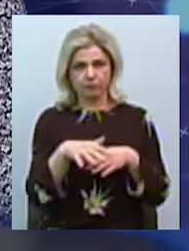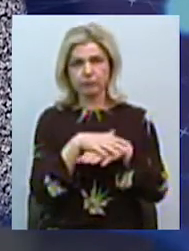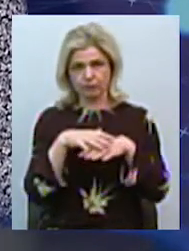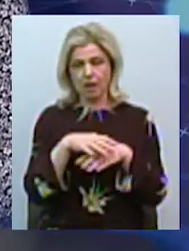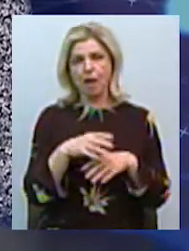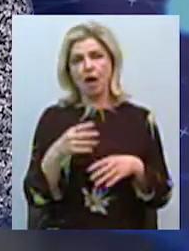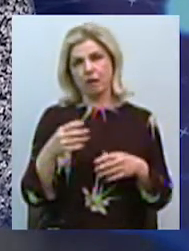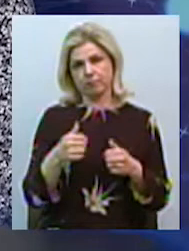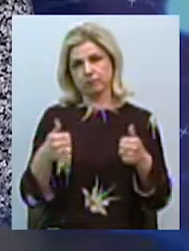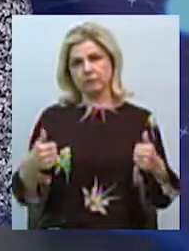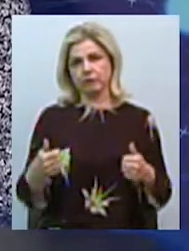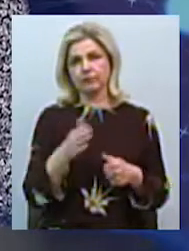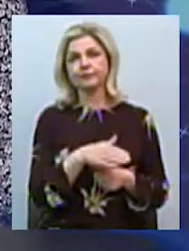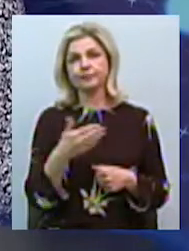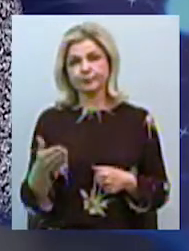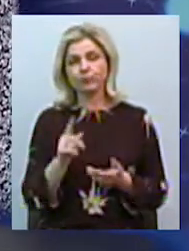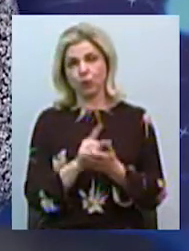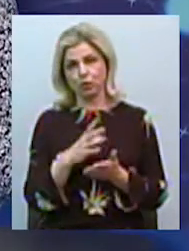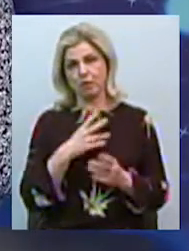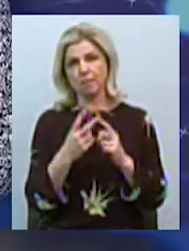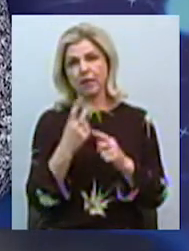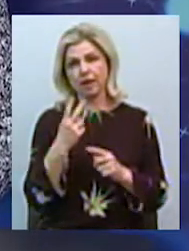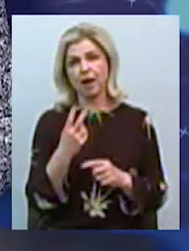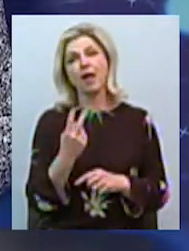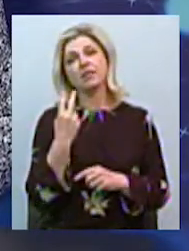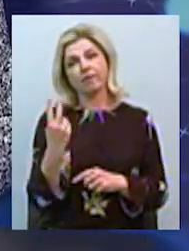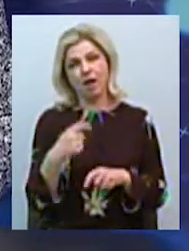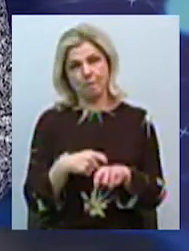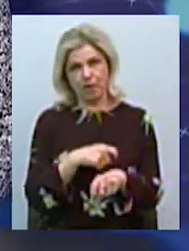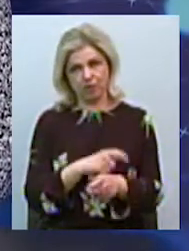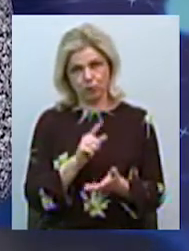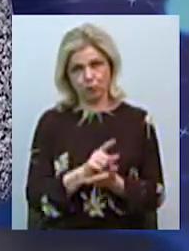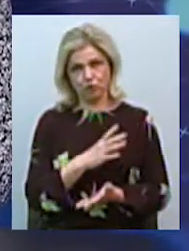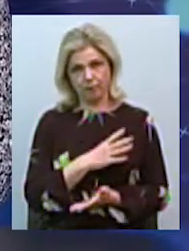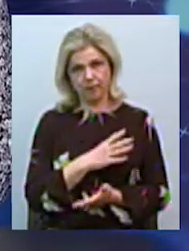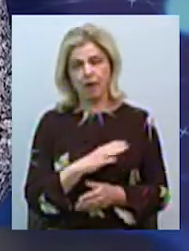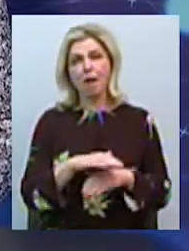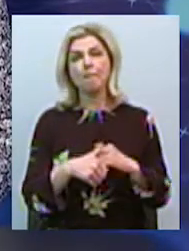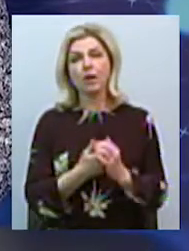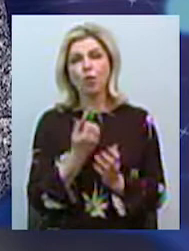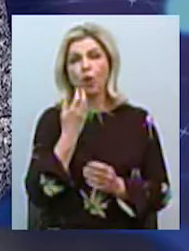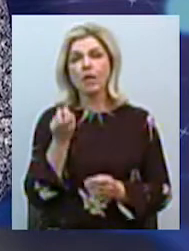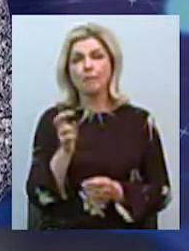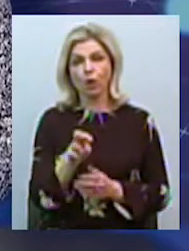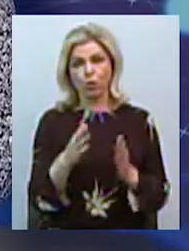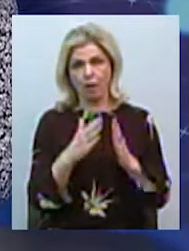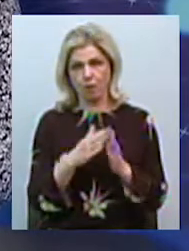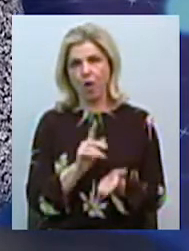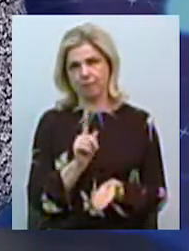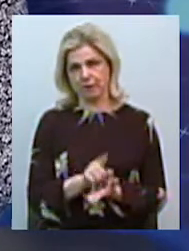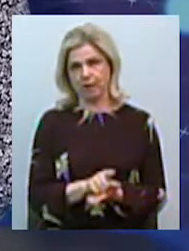расстояние, як між нами, полтора-два метра должно быть. Мати руки, коли приходиш домой, обязательно.